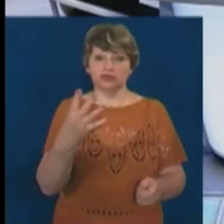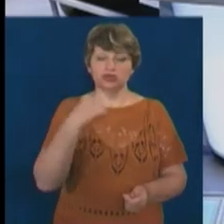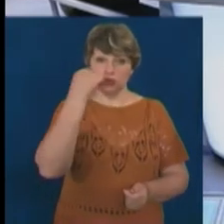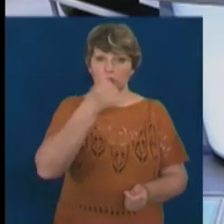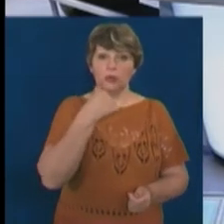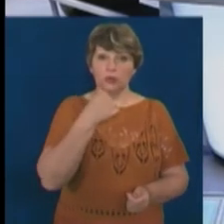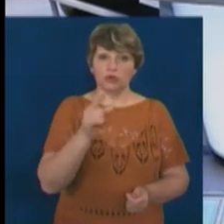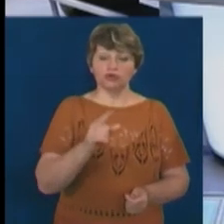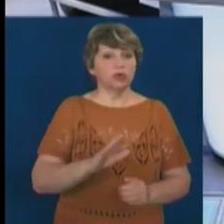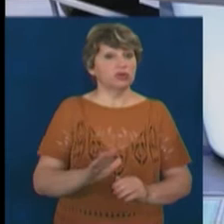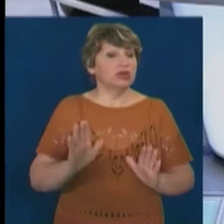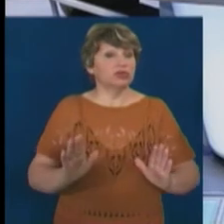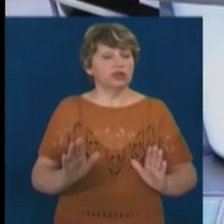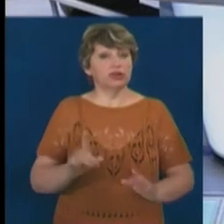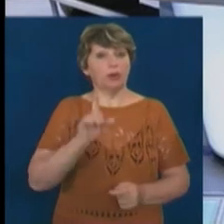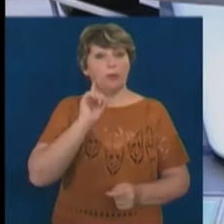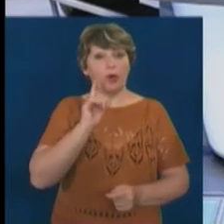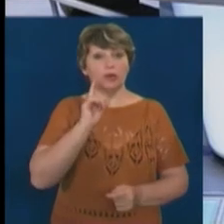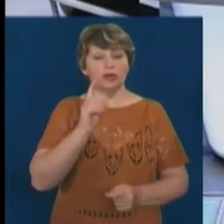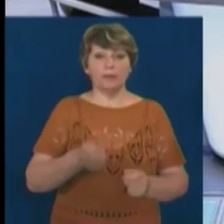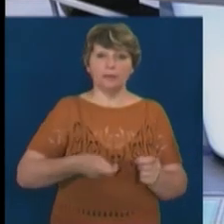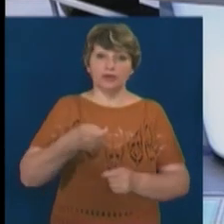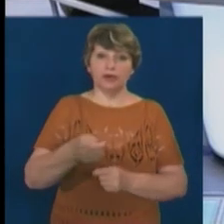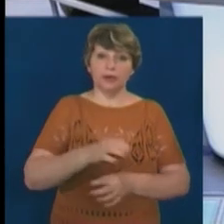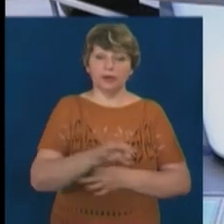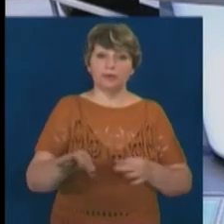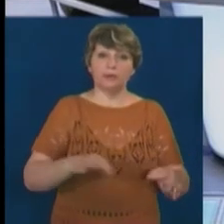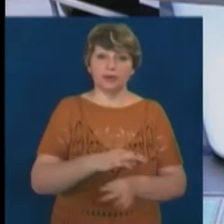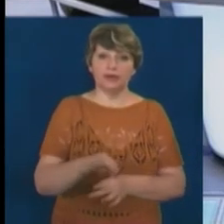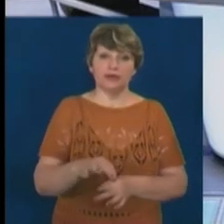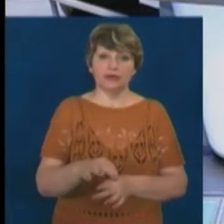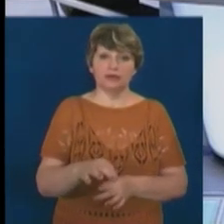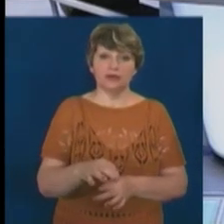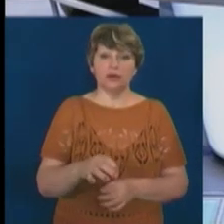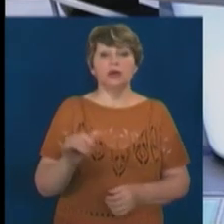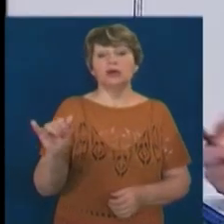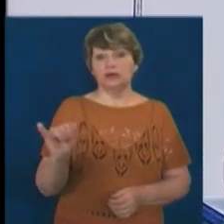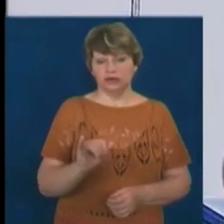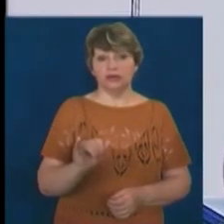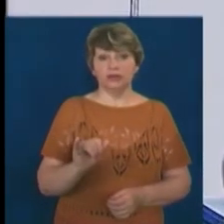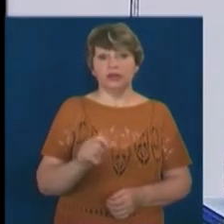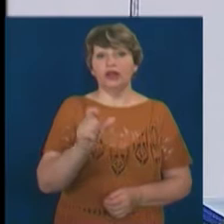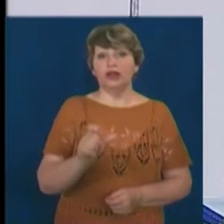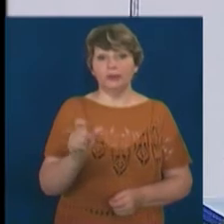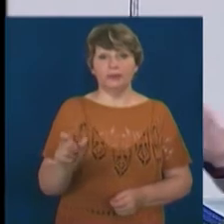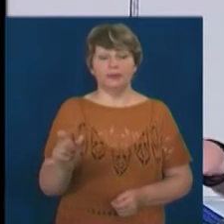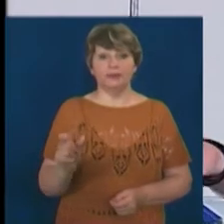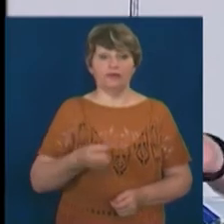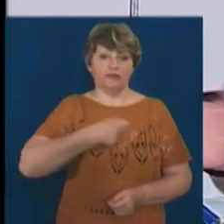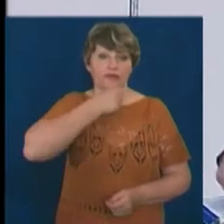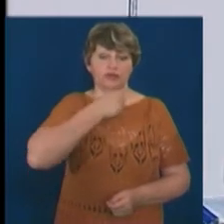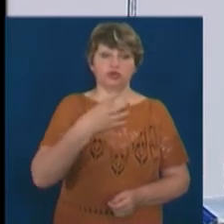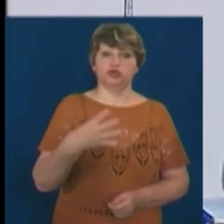виявилося, що не тільки молодь подається на проєкт, принаймні, на інкубатори реметських. І люди віком